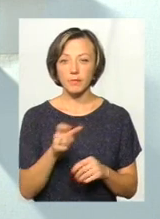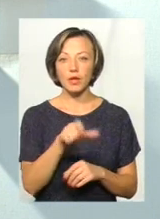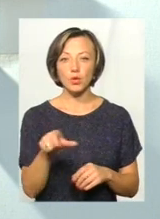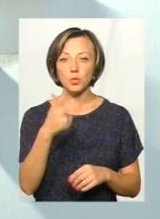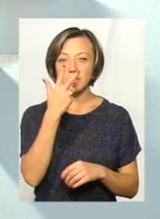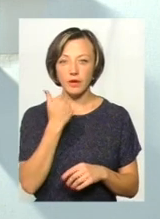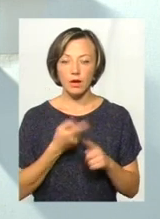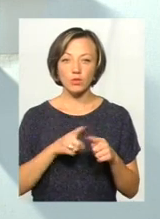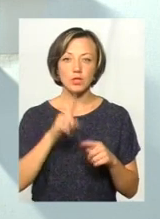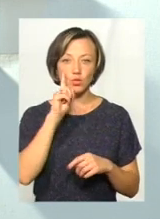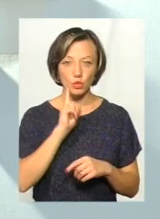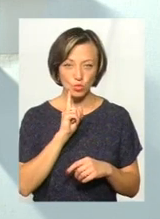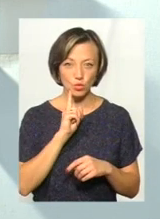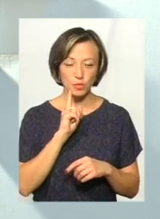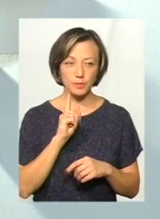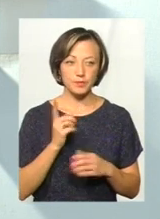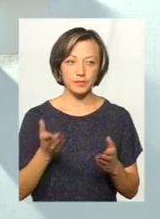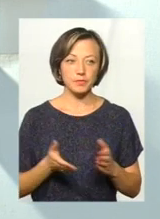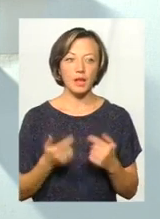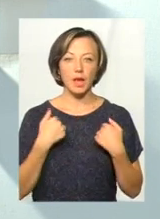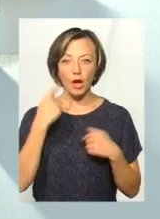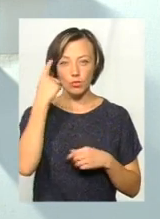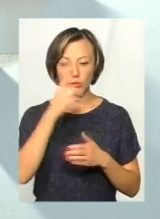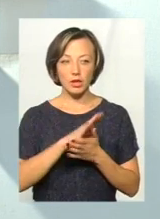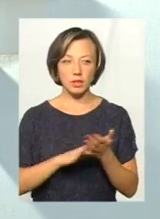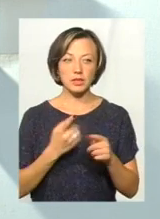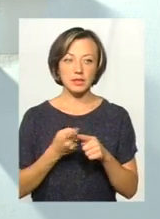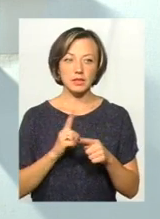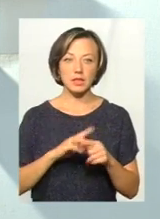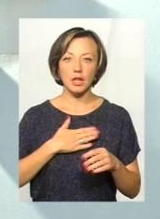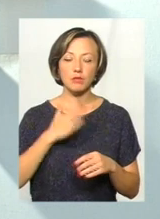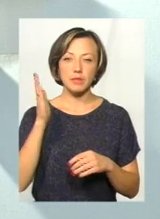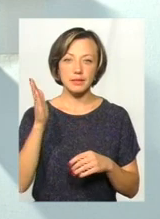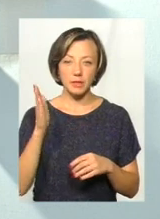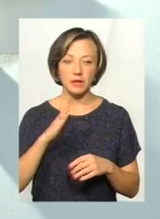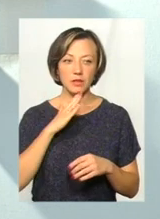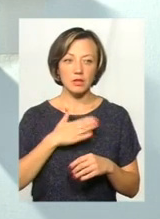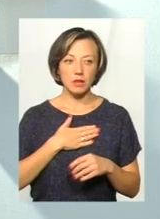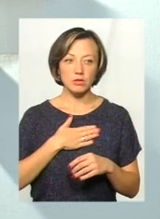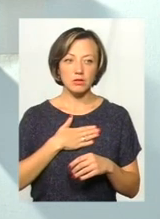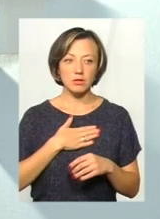звикають, це зручно. Я думаю, що в подальшому це є наші перспективи, і наш